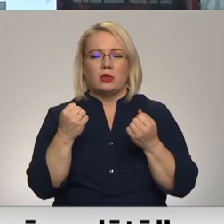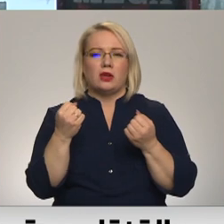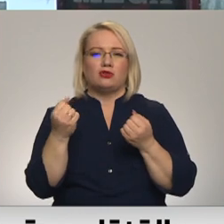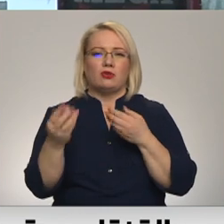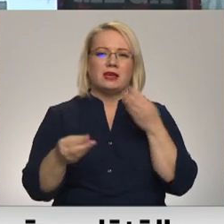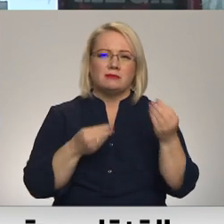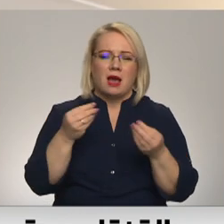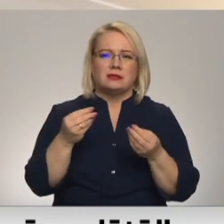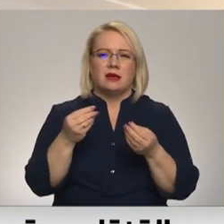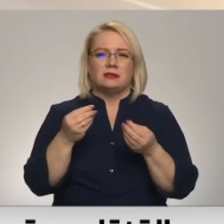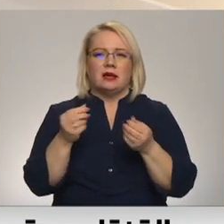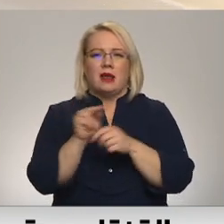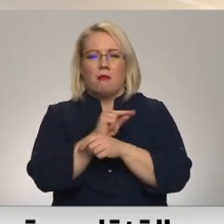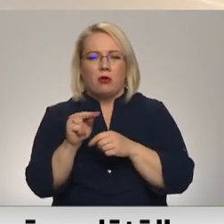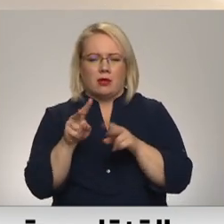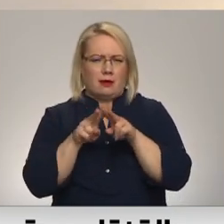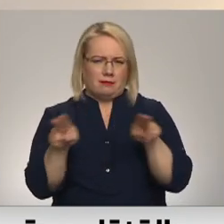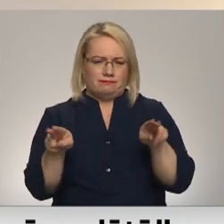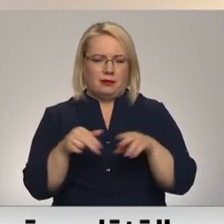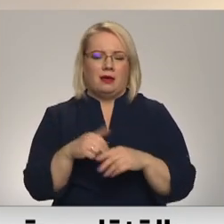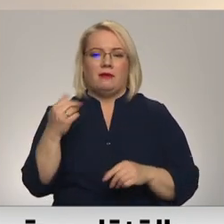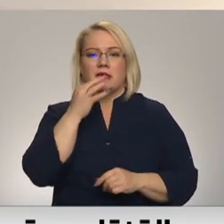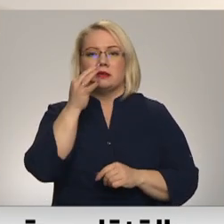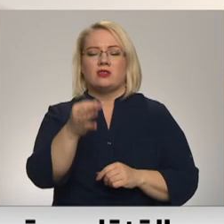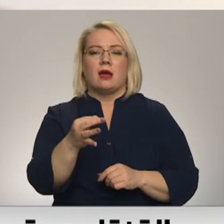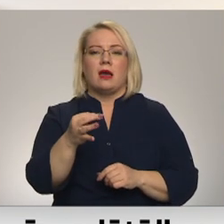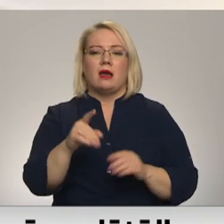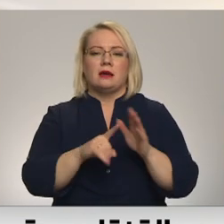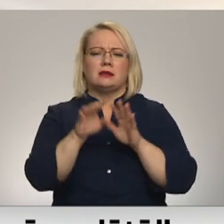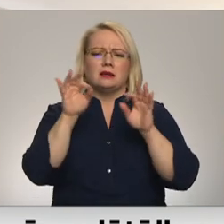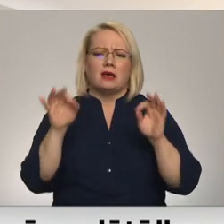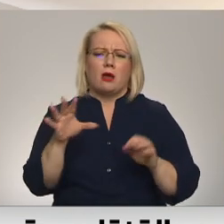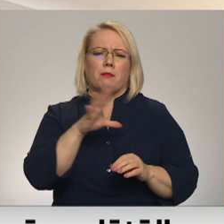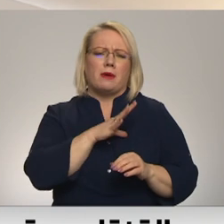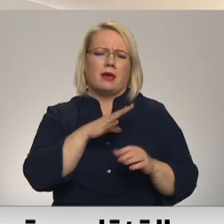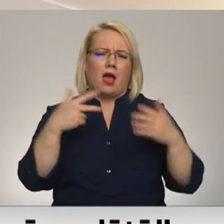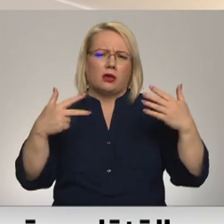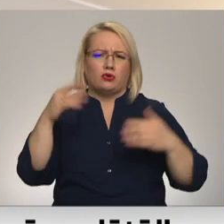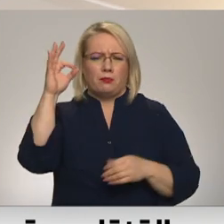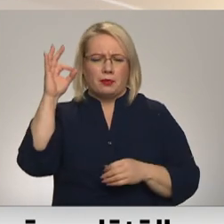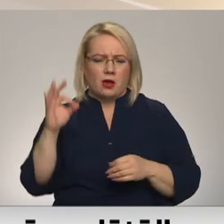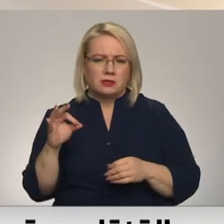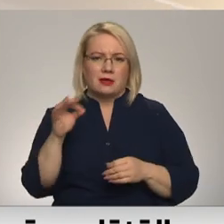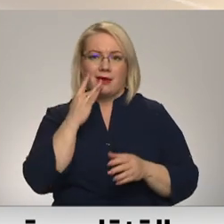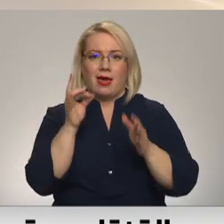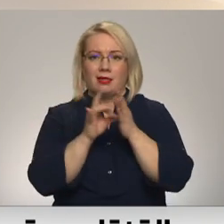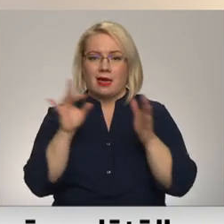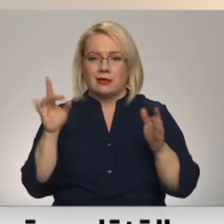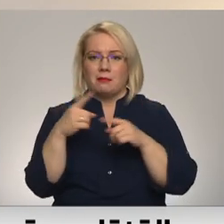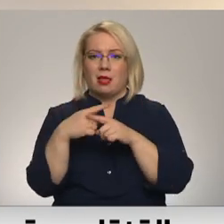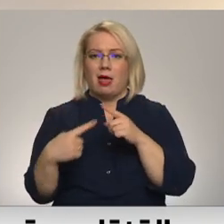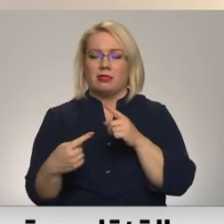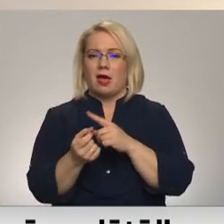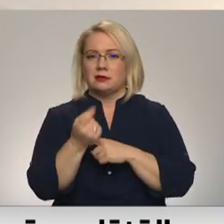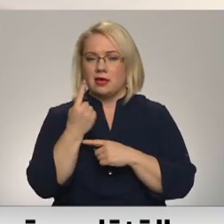gandrīz līdzvērtīgas. Starpība bija, teiksim, kaut kādās 80% elektrība lētāk